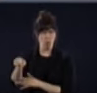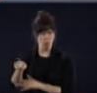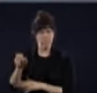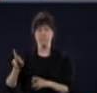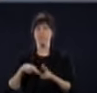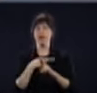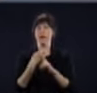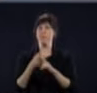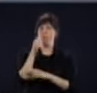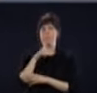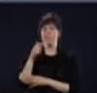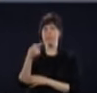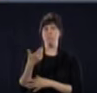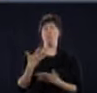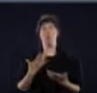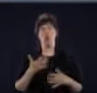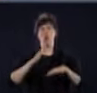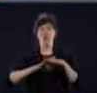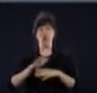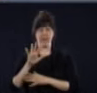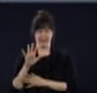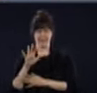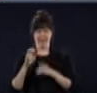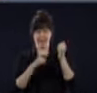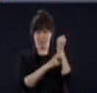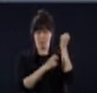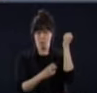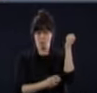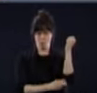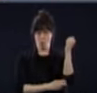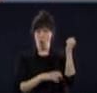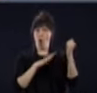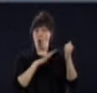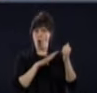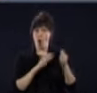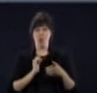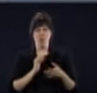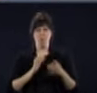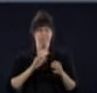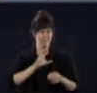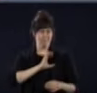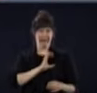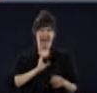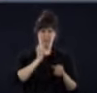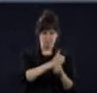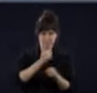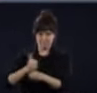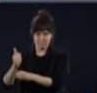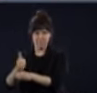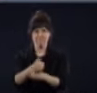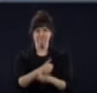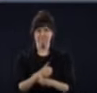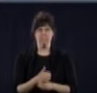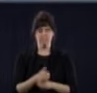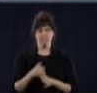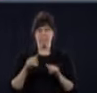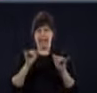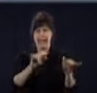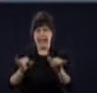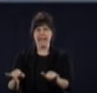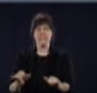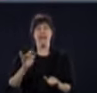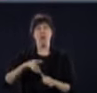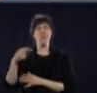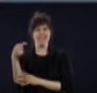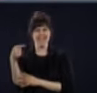aléatoires sur les cinq ponts que partage Gatineau avec la rive ontarienne, eux vont être maintenus, comme je l'ai dit, Gatineau est dans une catégorie à